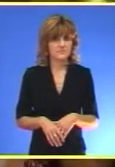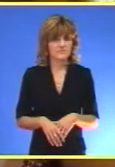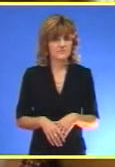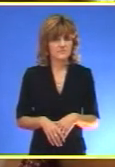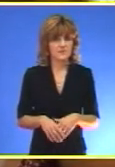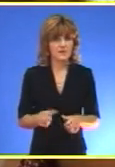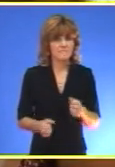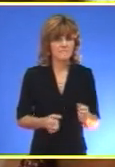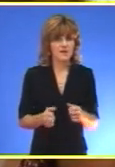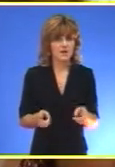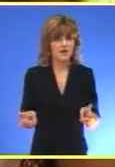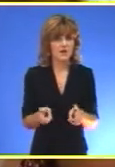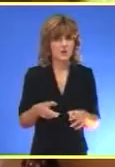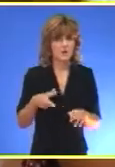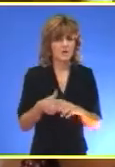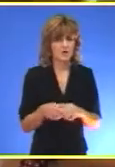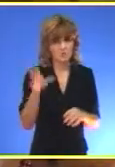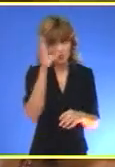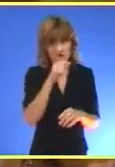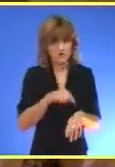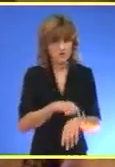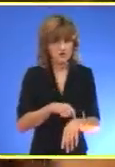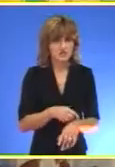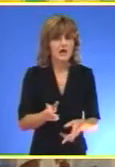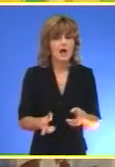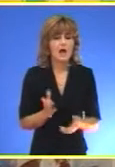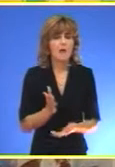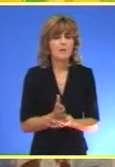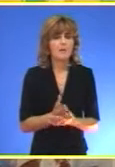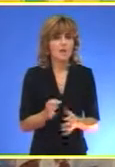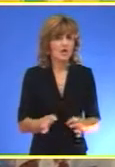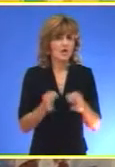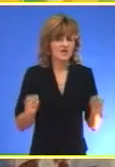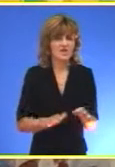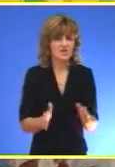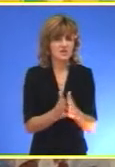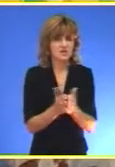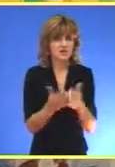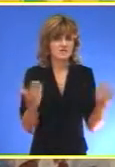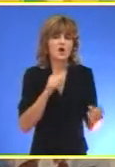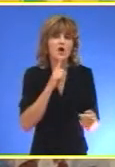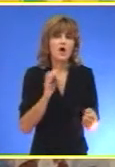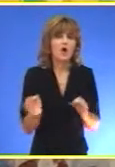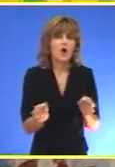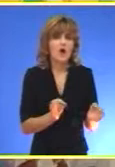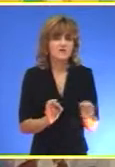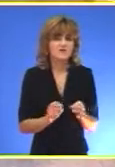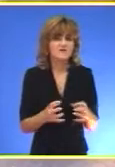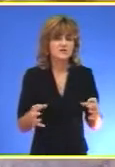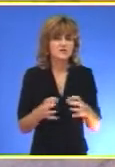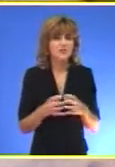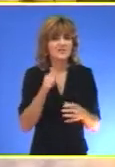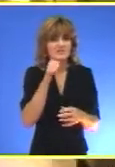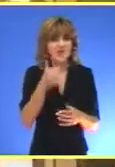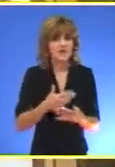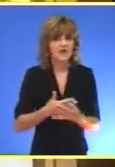Maraton je na kratko prekinutu večernim časovima Kako bi se održalo otvaranje Dečije izložbe Koja je organizowana također u sklopu Dana